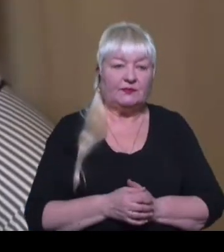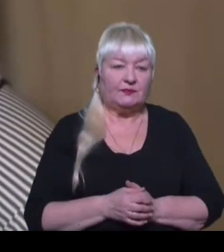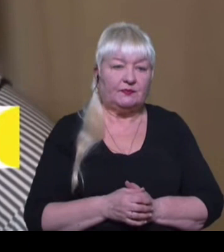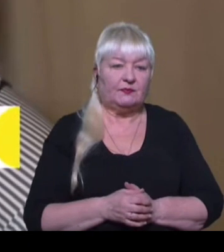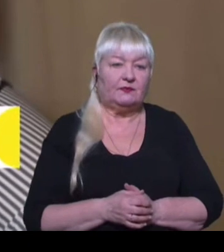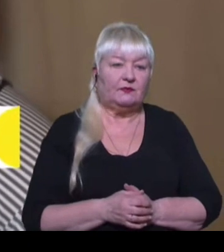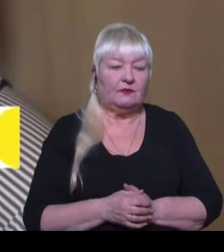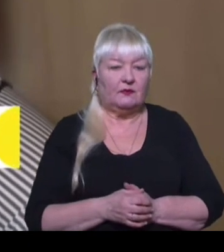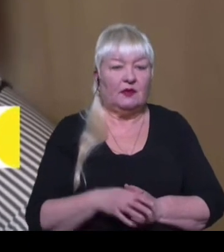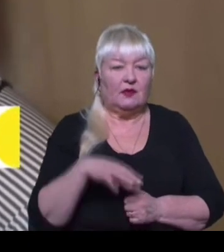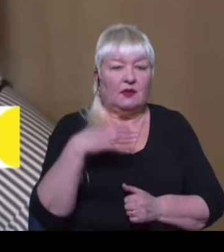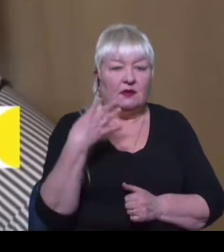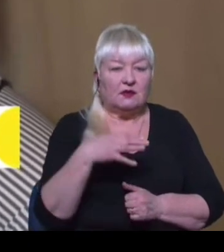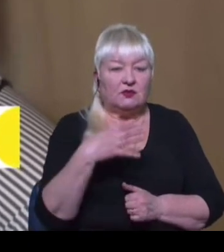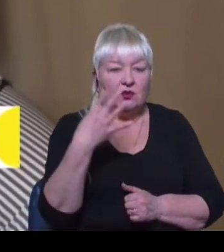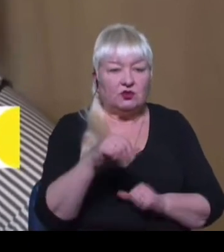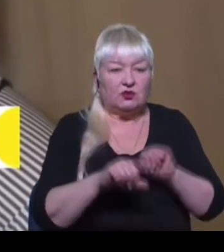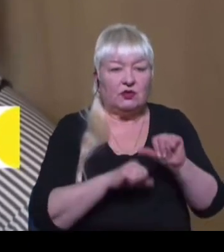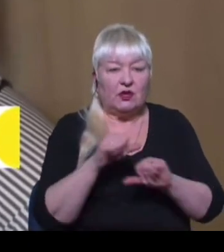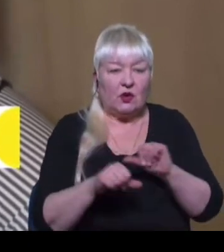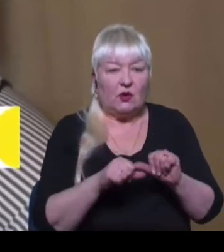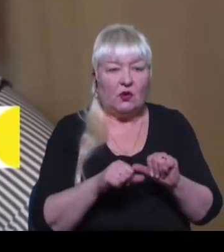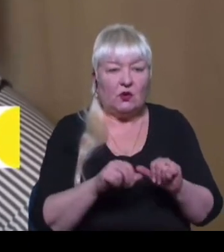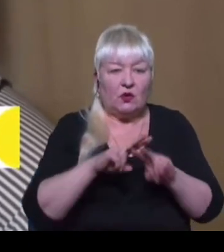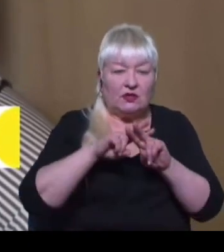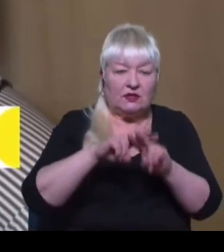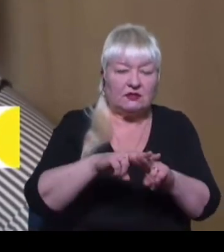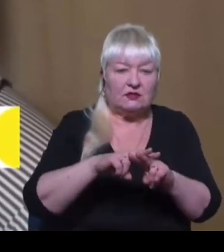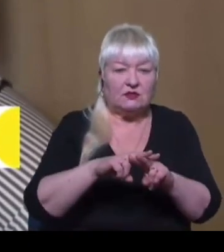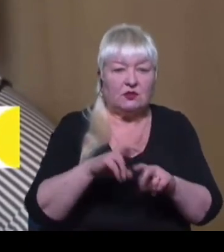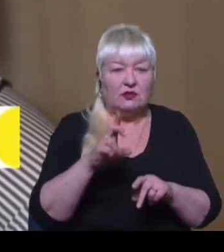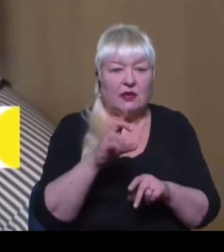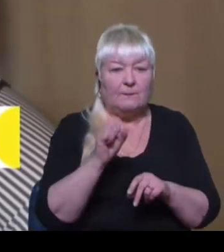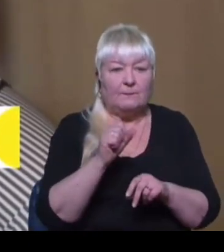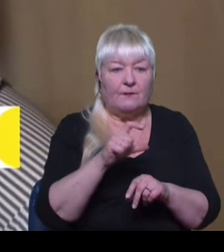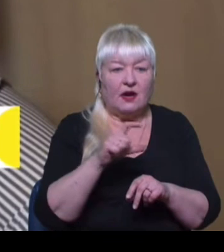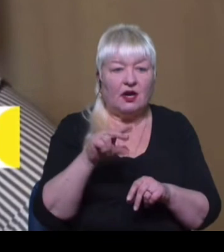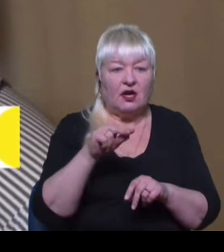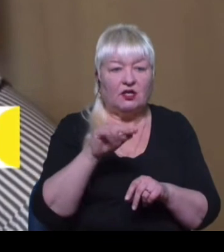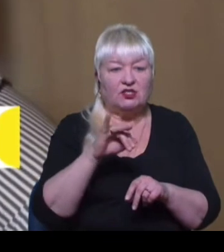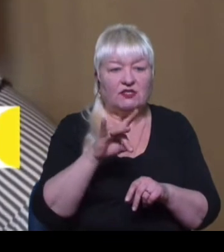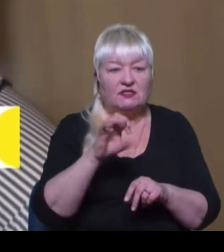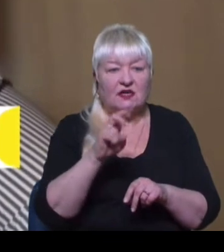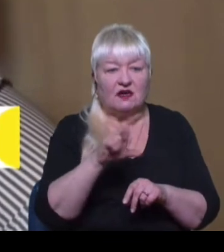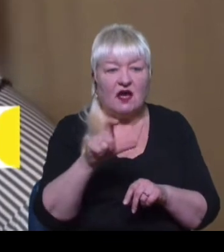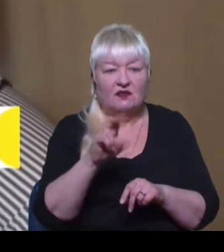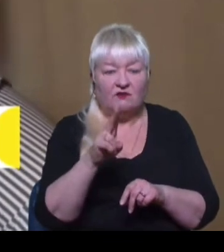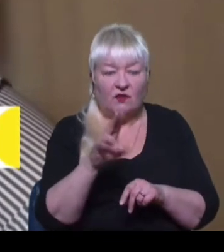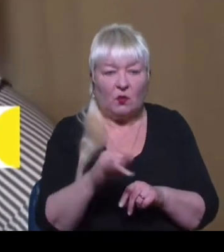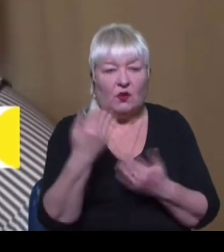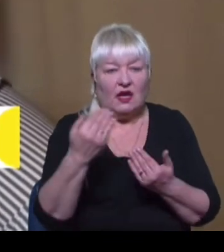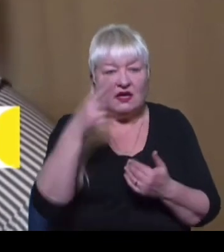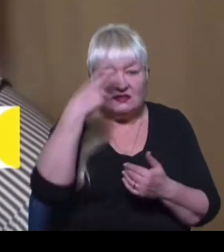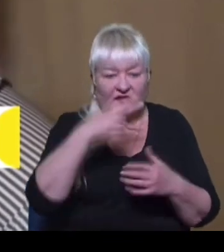На 44 роки сумарно окупанти засудили сім'ю Керемли з Бахчисараю, двох рідних праців Сітумєра і Османа Сітумєрових та їхнього